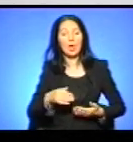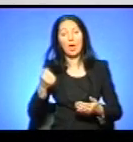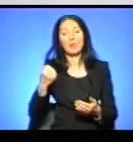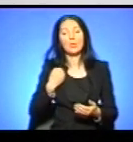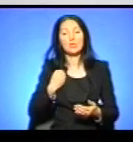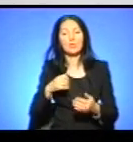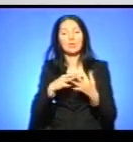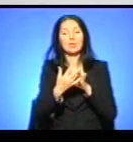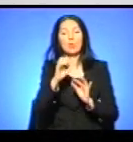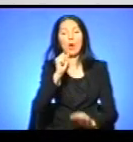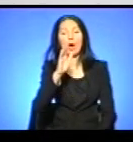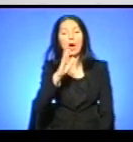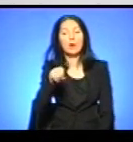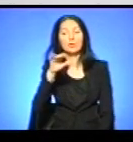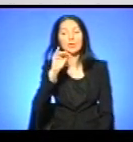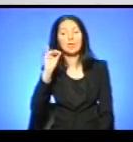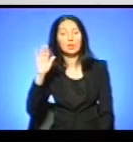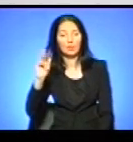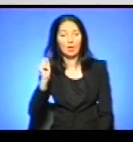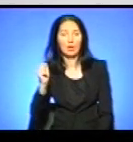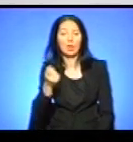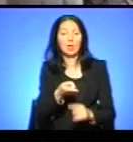жовтня-листопада 2016 року.